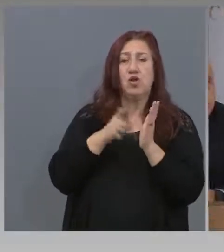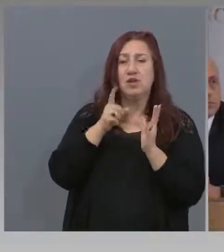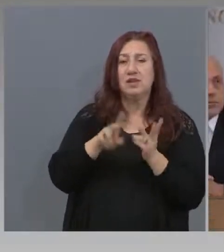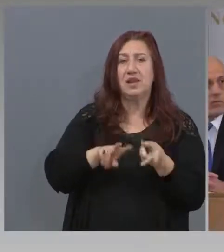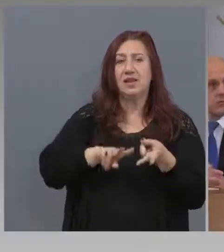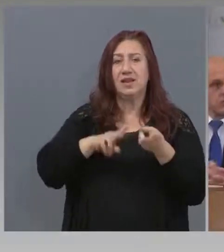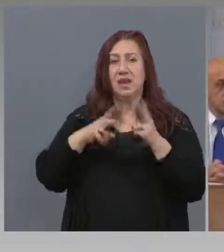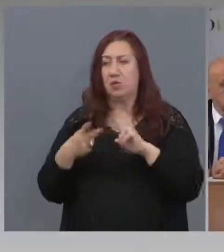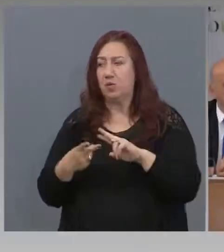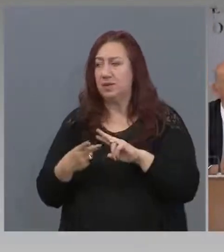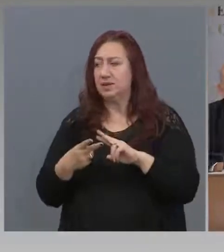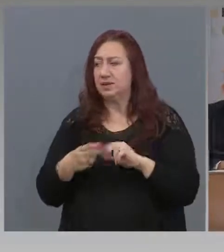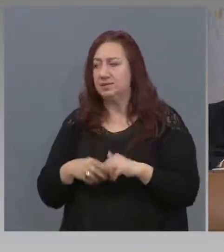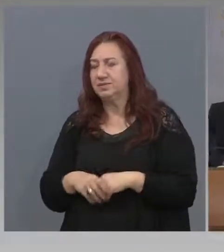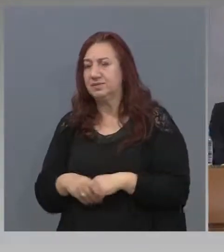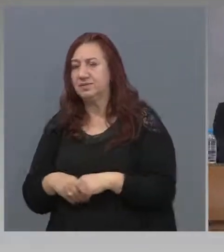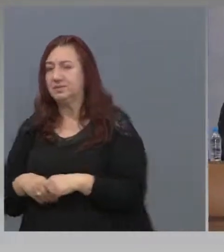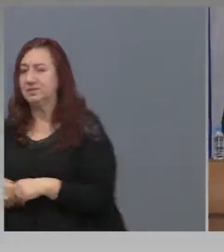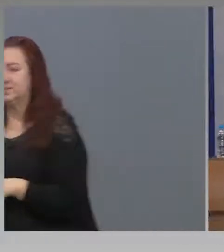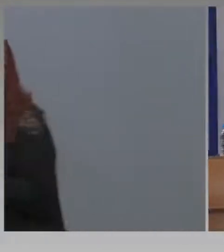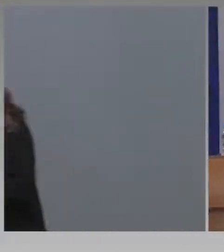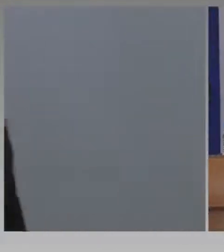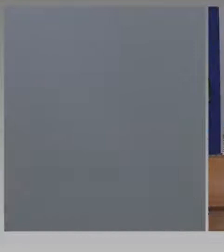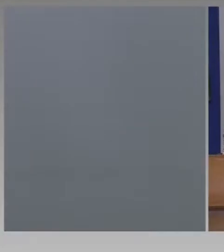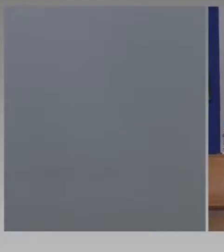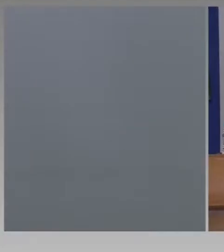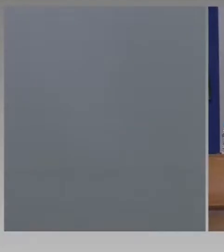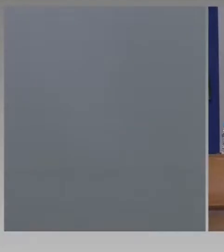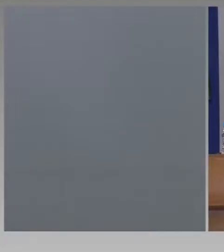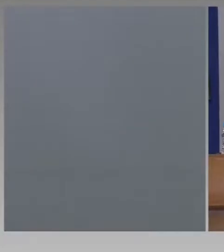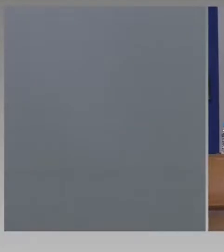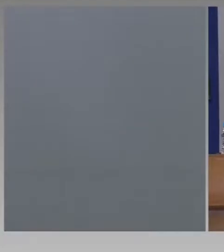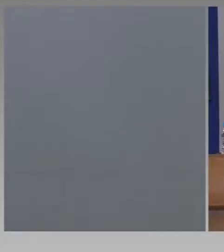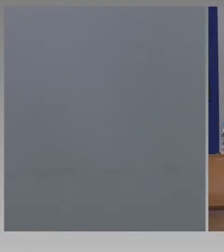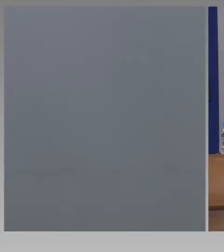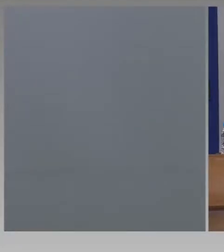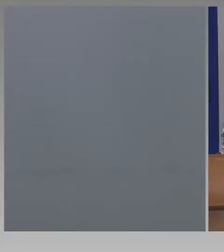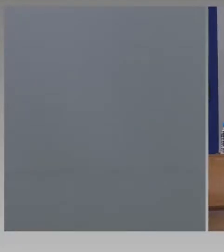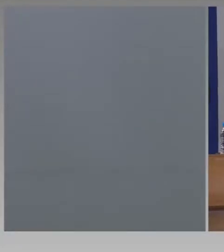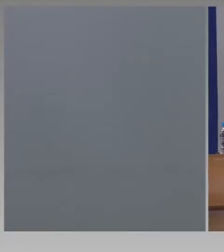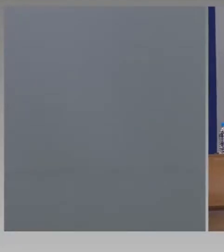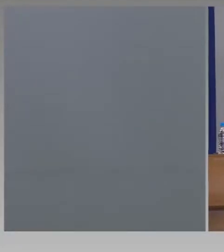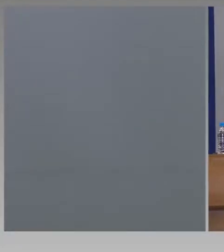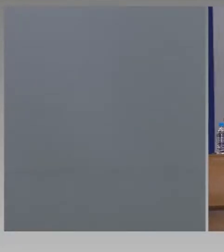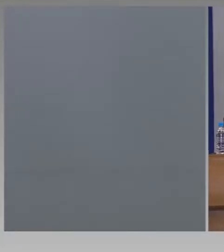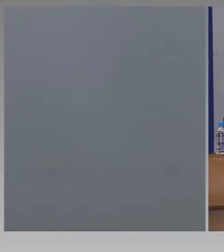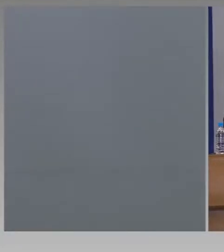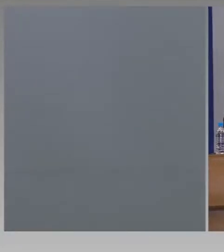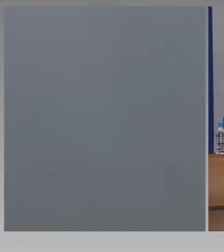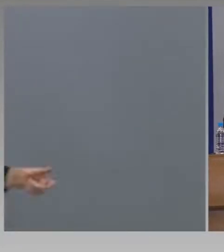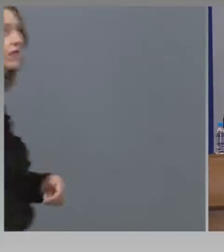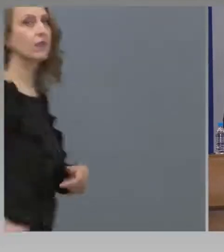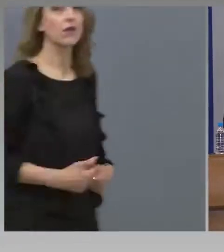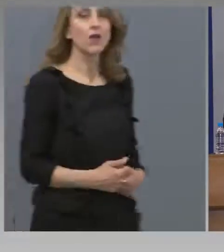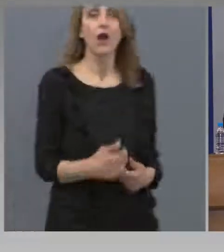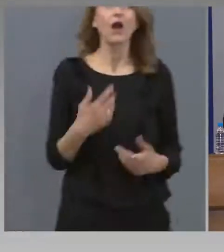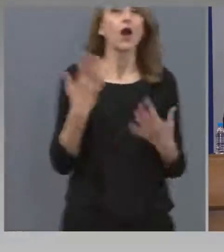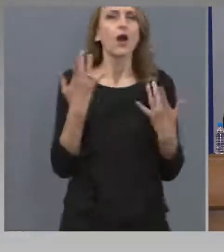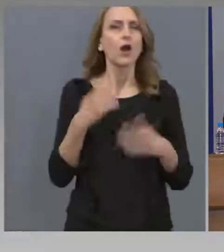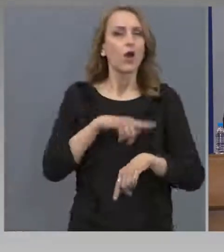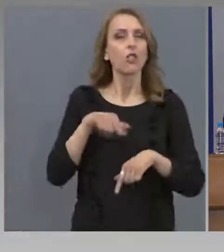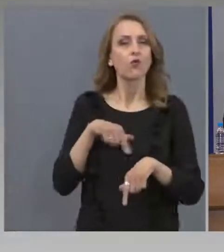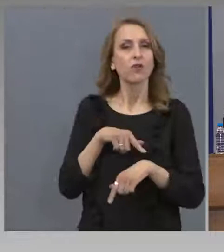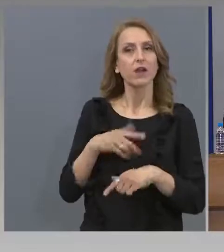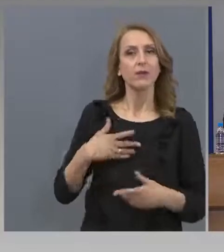залегнат в законите и колко време ще е необходимо на Народното събирание, което на това горе и в карантина, за да